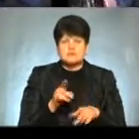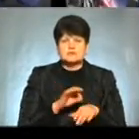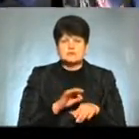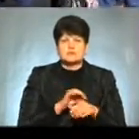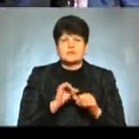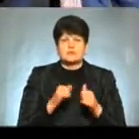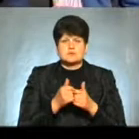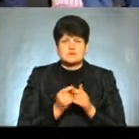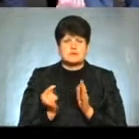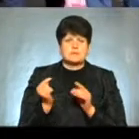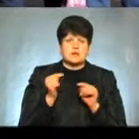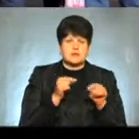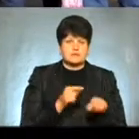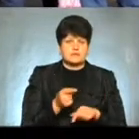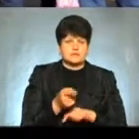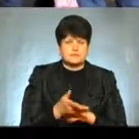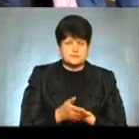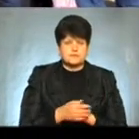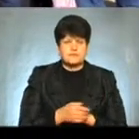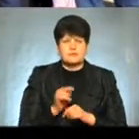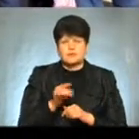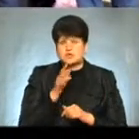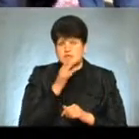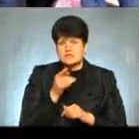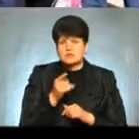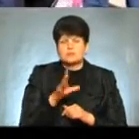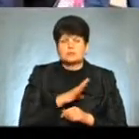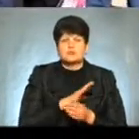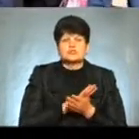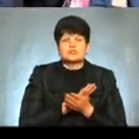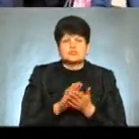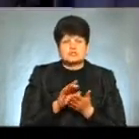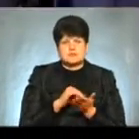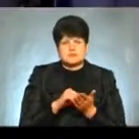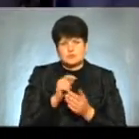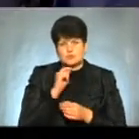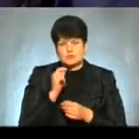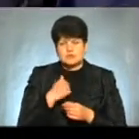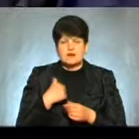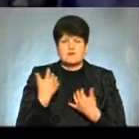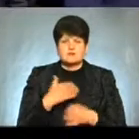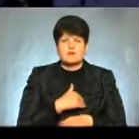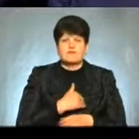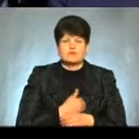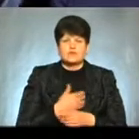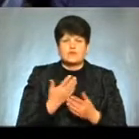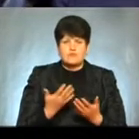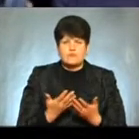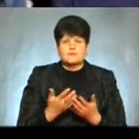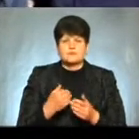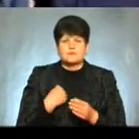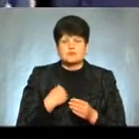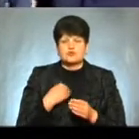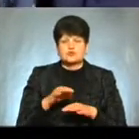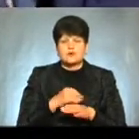комісували і так і попала в Тернопіль На той час в Тернополі рахувалася одна з чистих міст України Я вже вдова, в мене чоловік помер до 10-ї